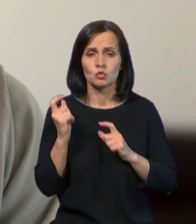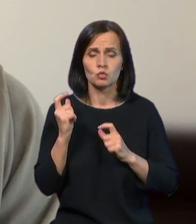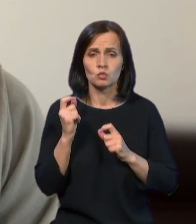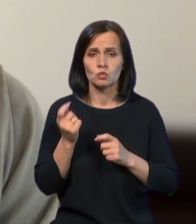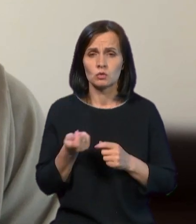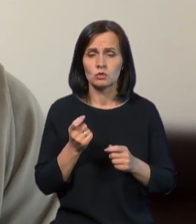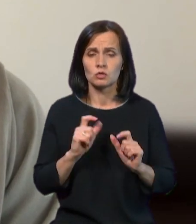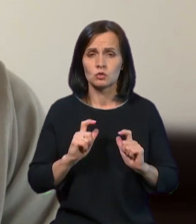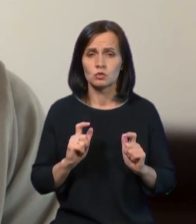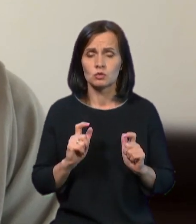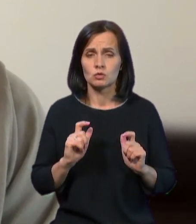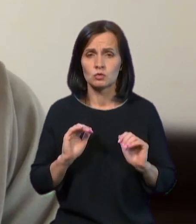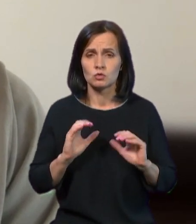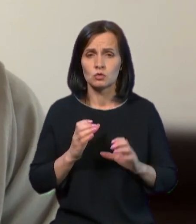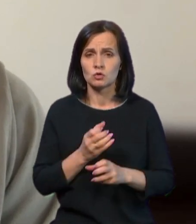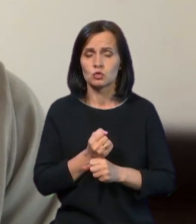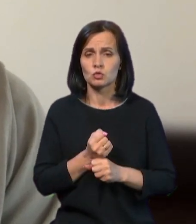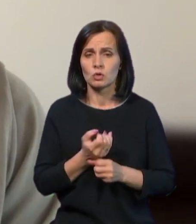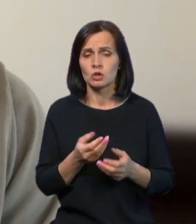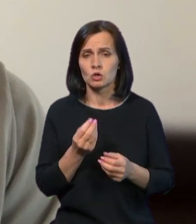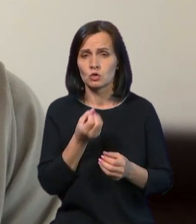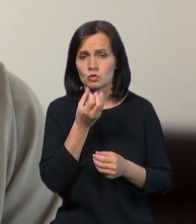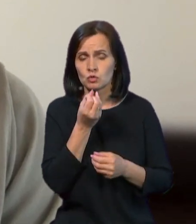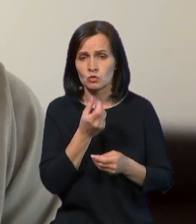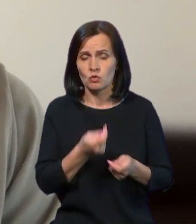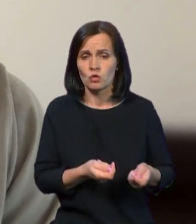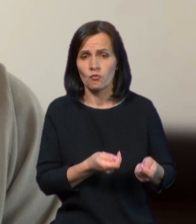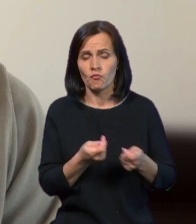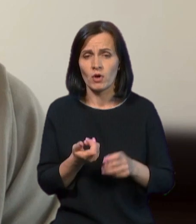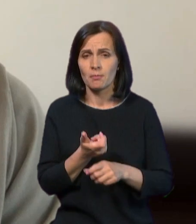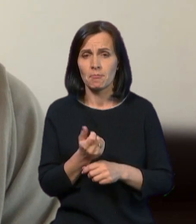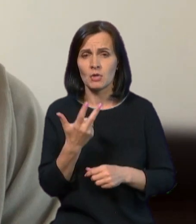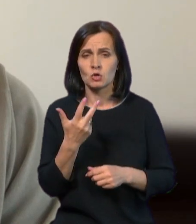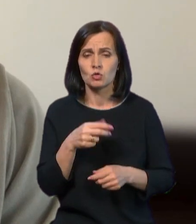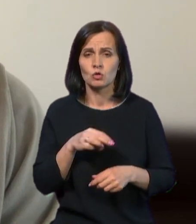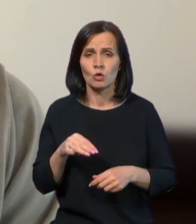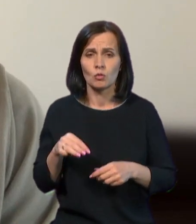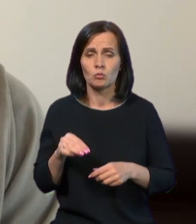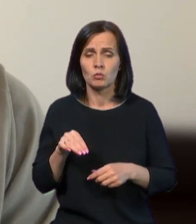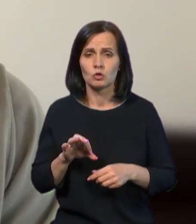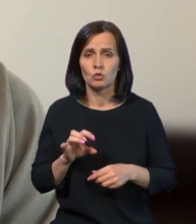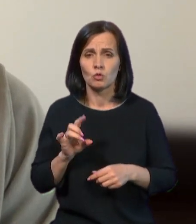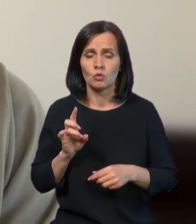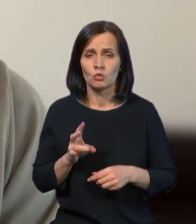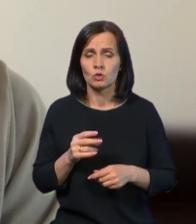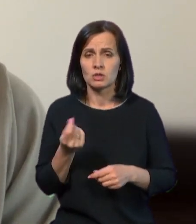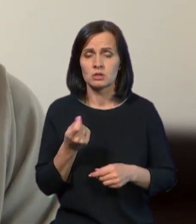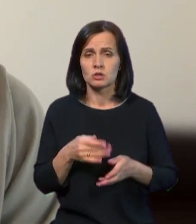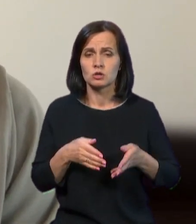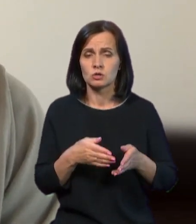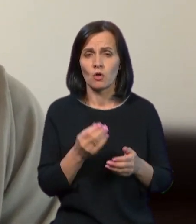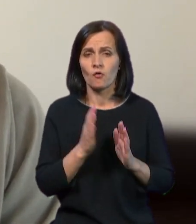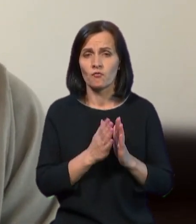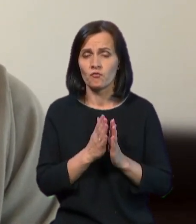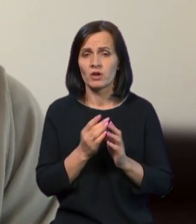ще в квітні відвантажували більше трьох мільйонів тонн з зерновим коридором, то в травні ми це зробили